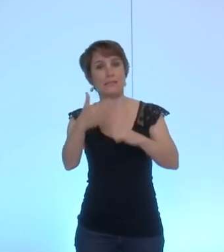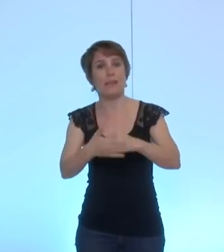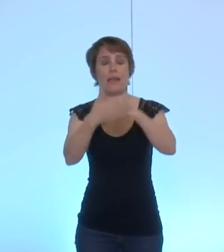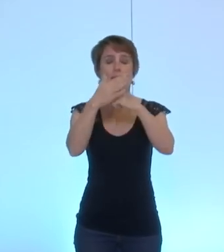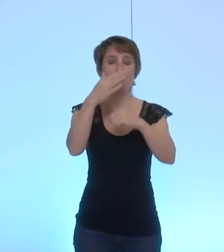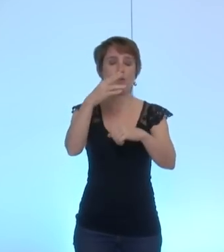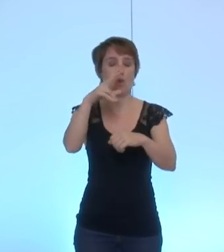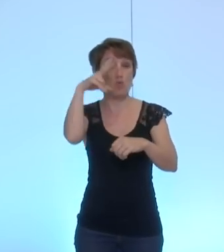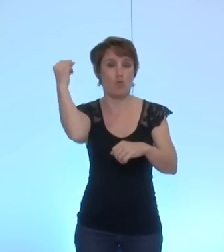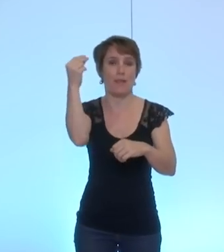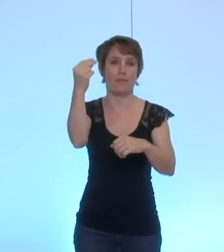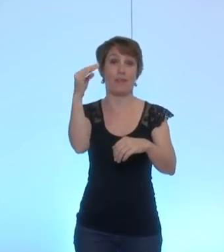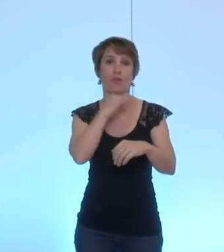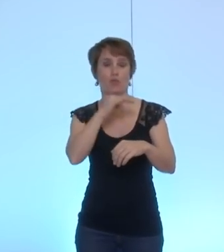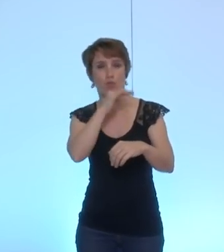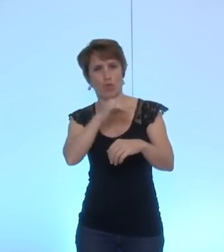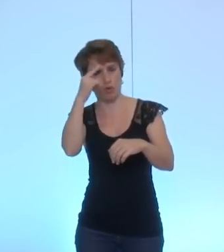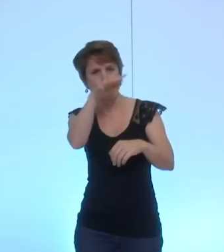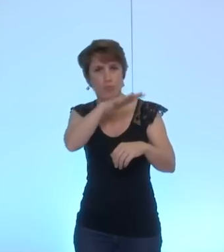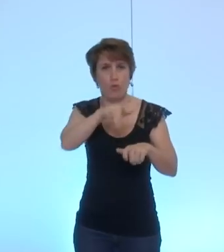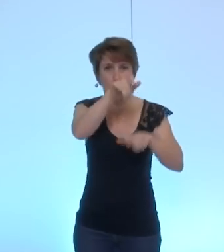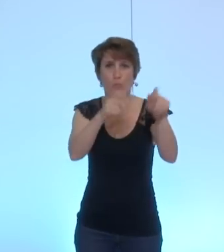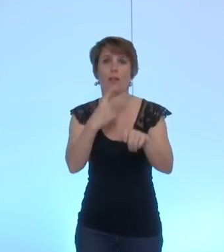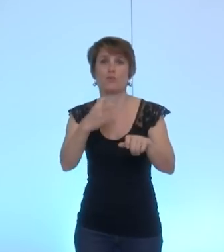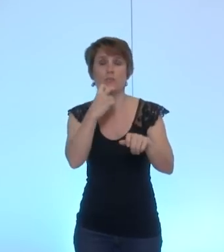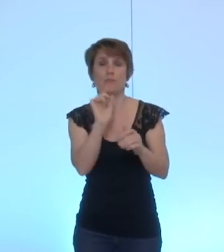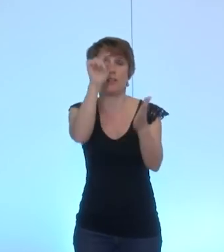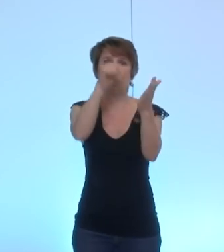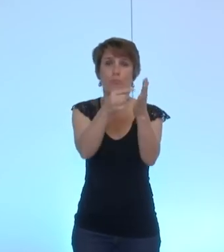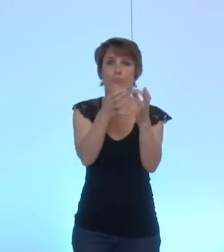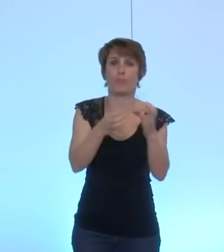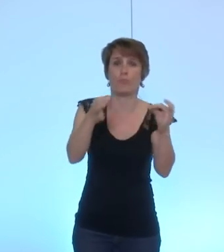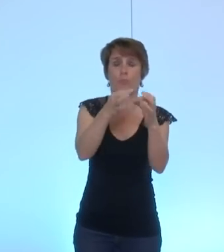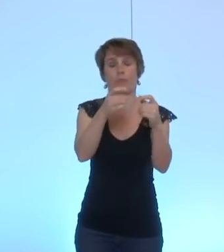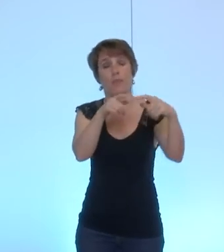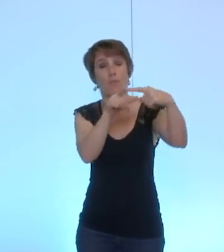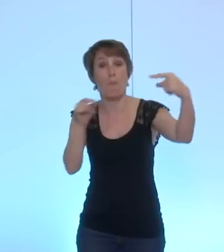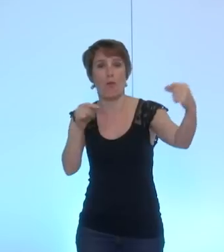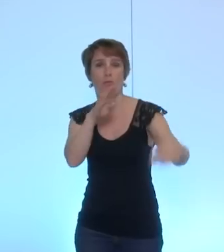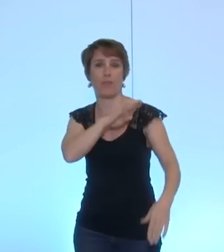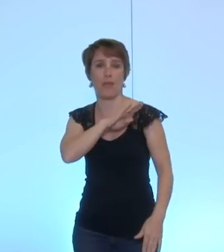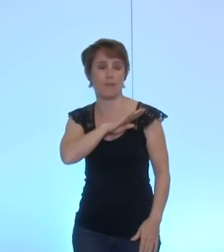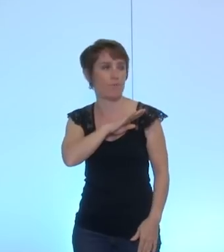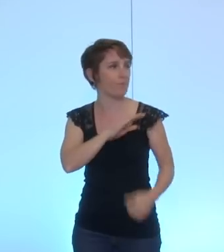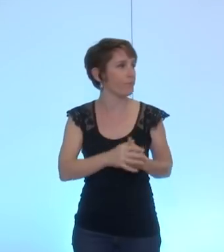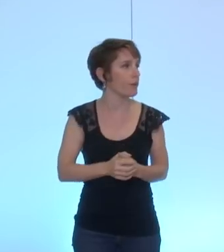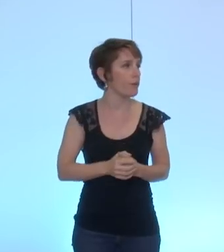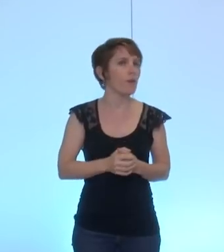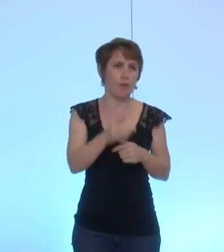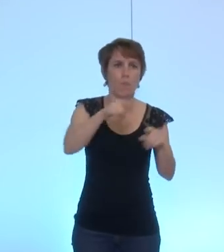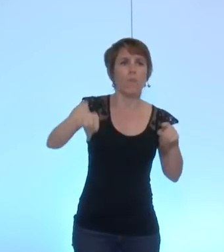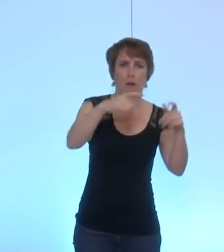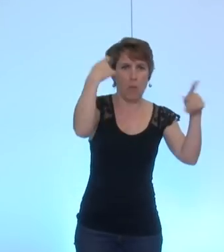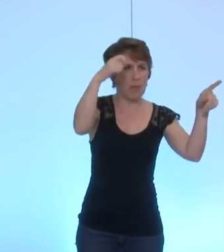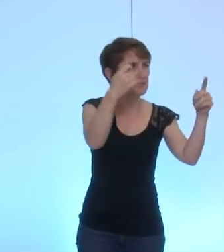aux populations civiles de la bande de Gaza donc ceci a fait l'unanimité des présidents de groupe et nous